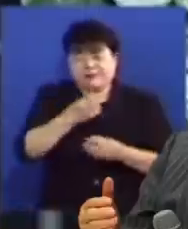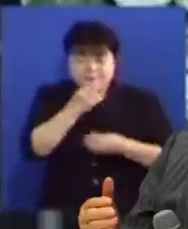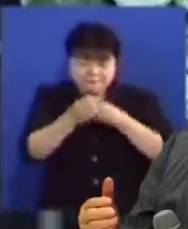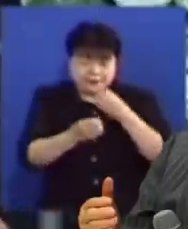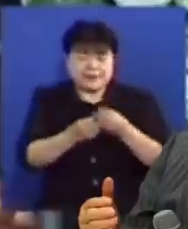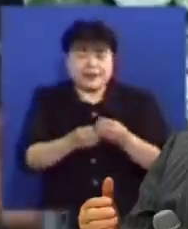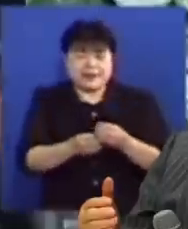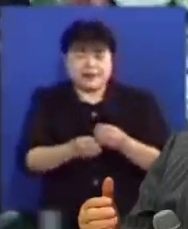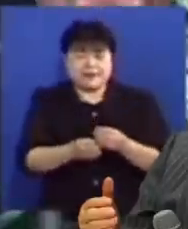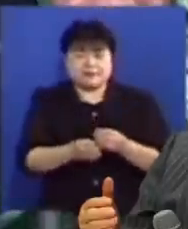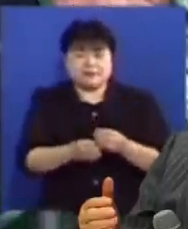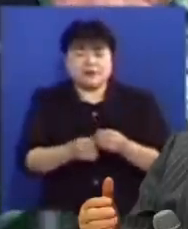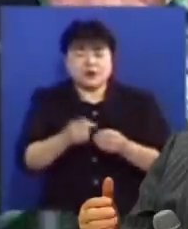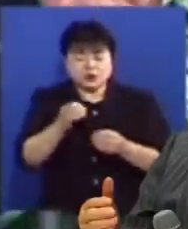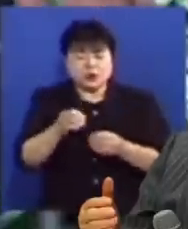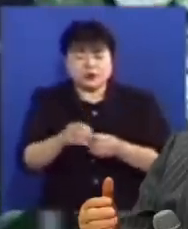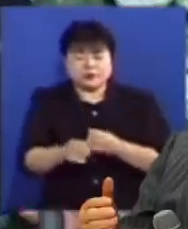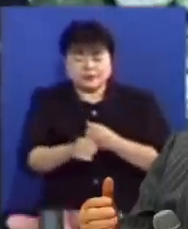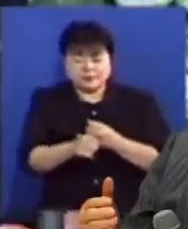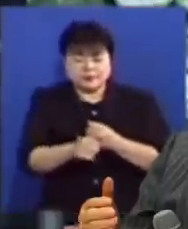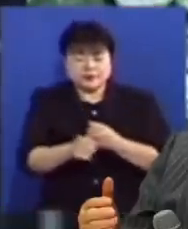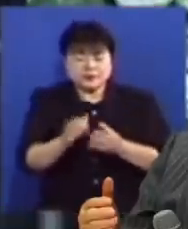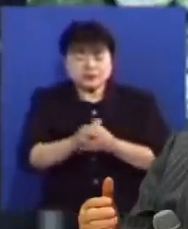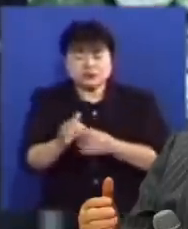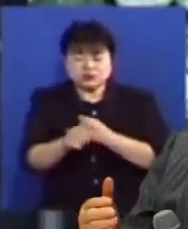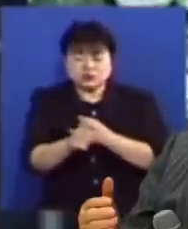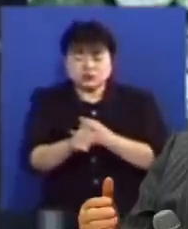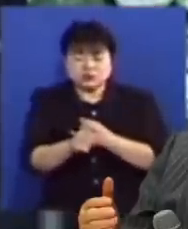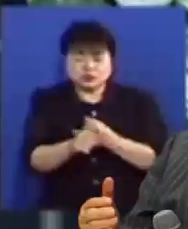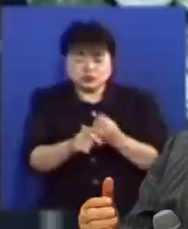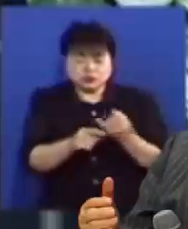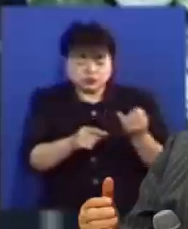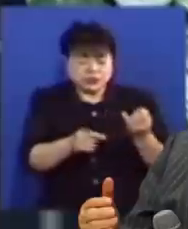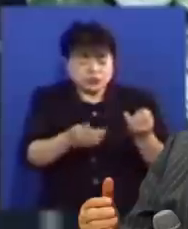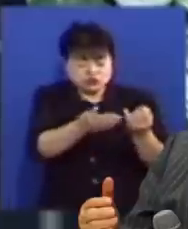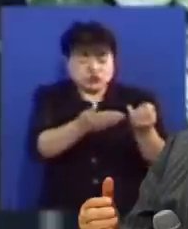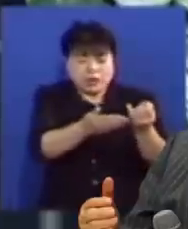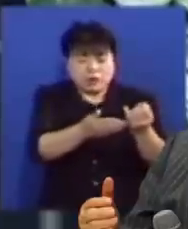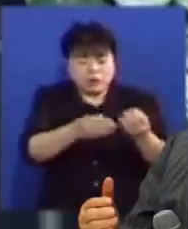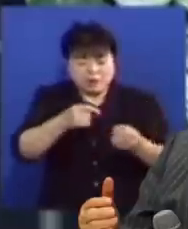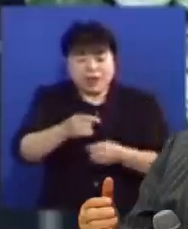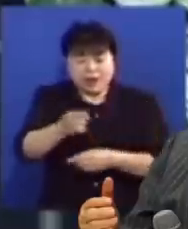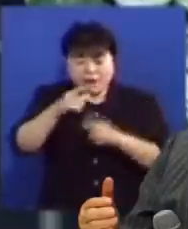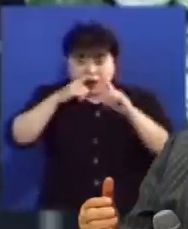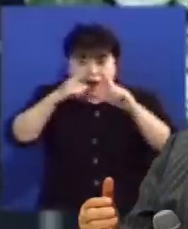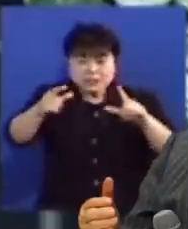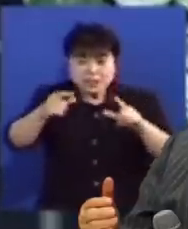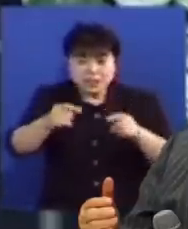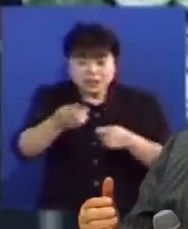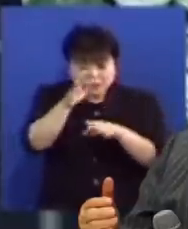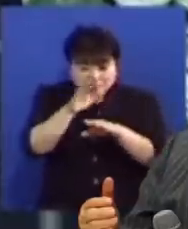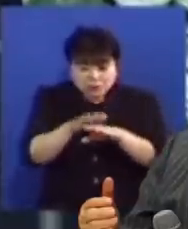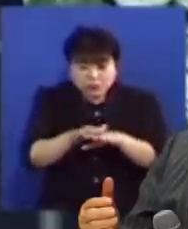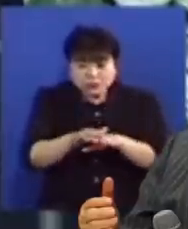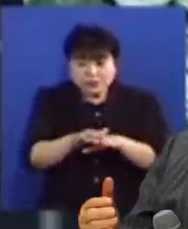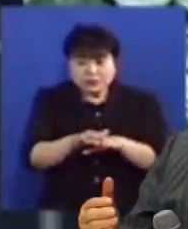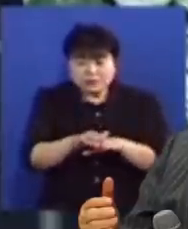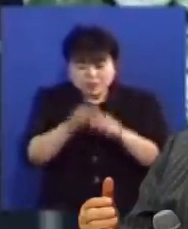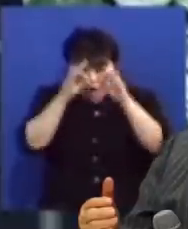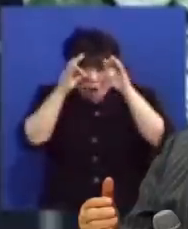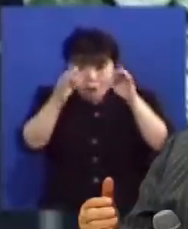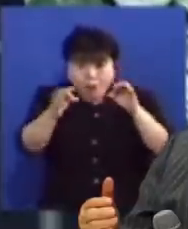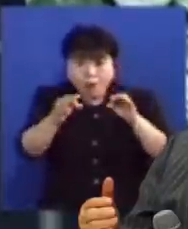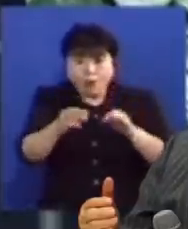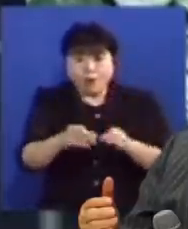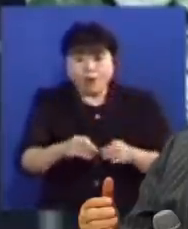동결해서 성령이 바람처럼 불어서 모든 사람이 회개하기 시작했습니다 모든 사람이 가슴을 치고 통해하고